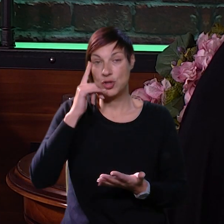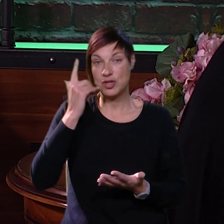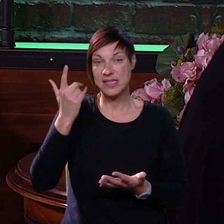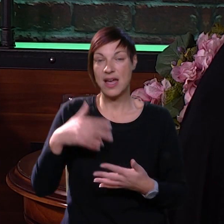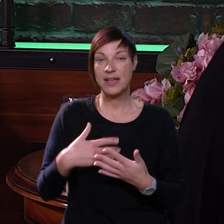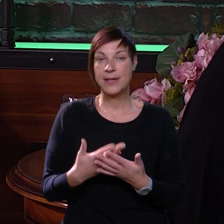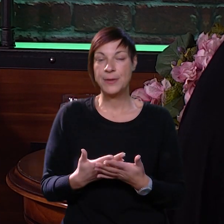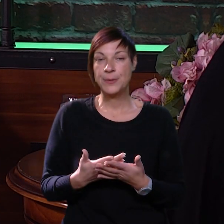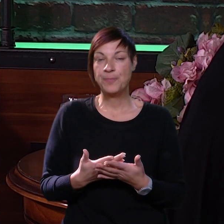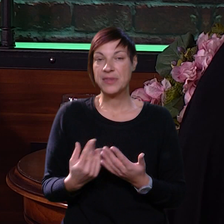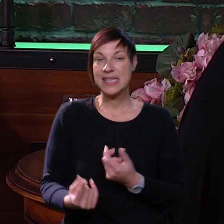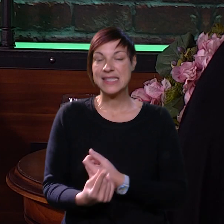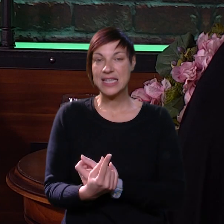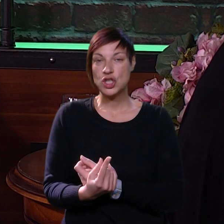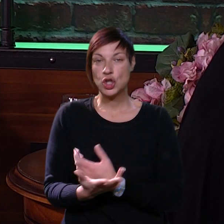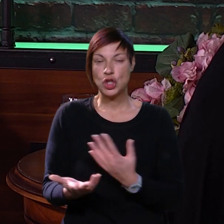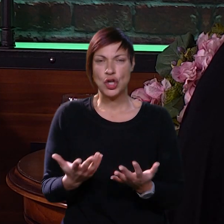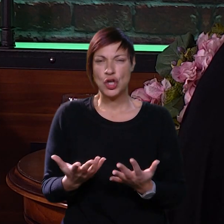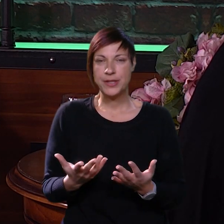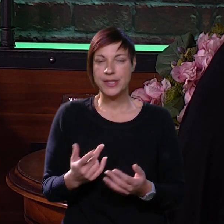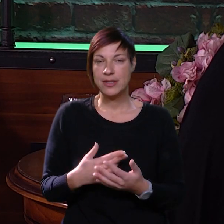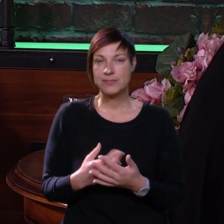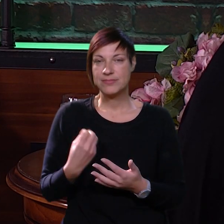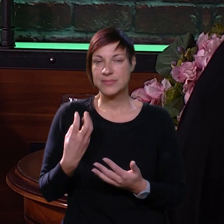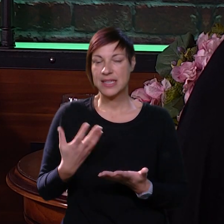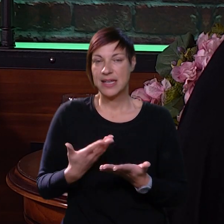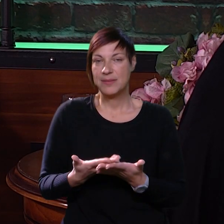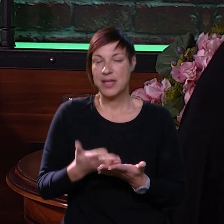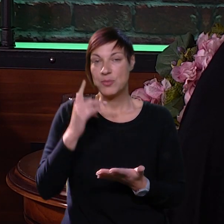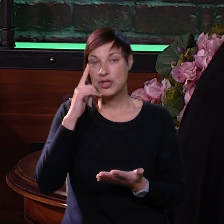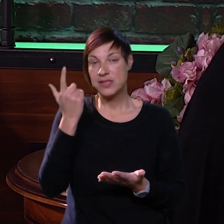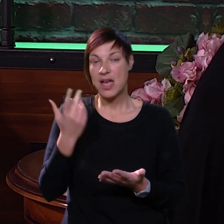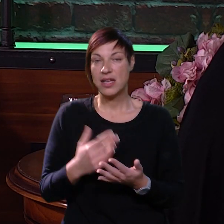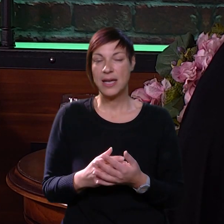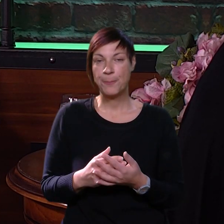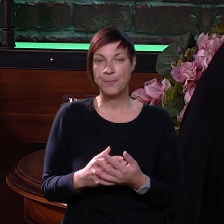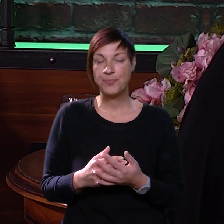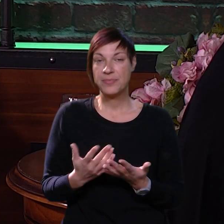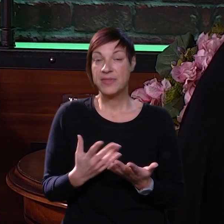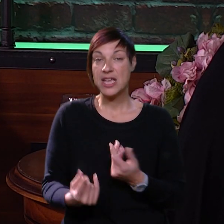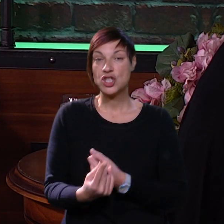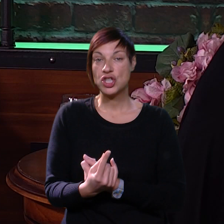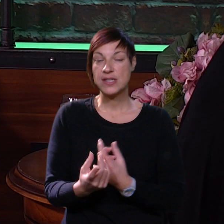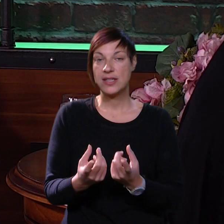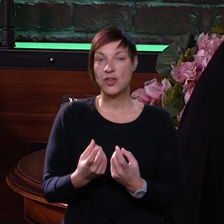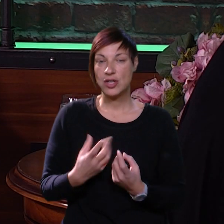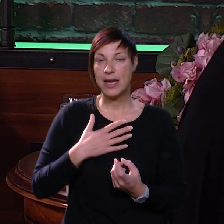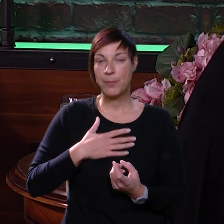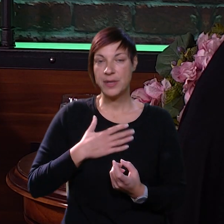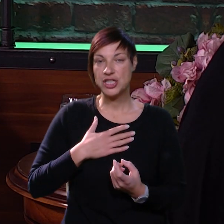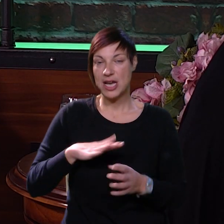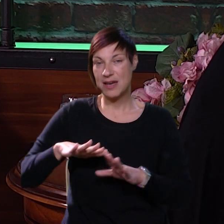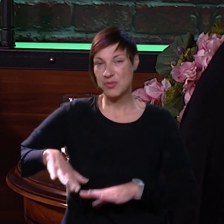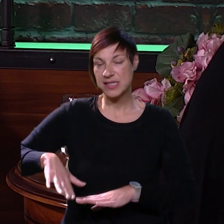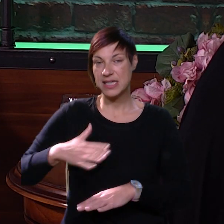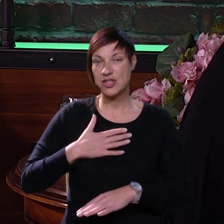damo do znanja da stvarno se nešto dogodilo, nego kada im damo do znanja nešto se dogodilo, ali mi